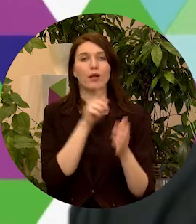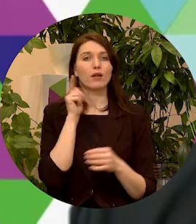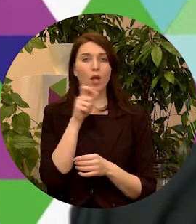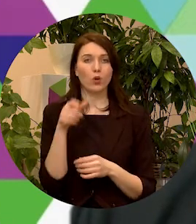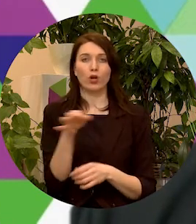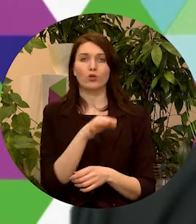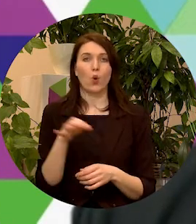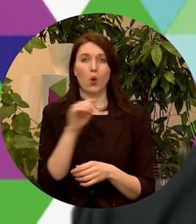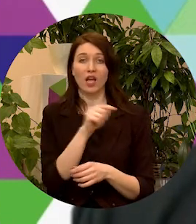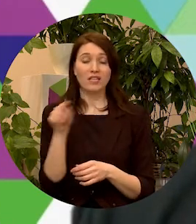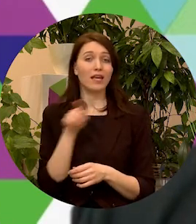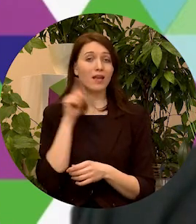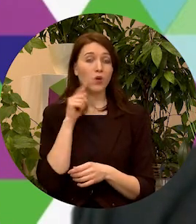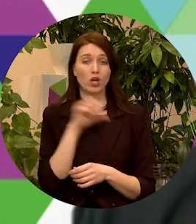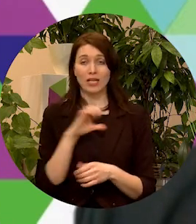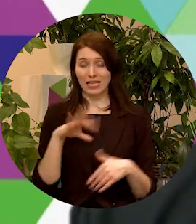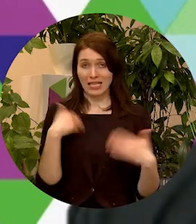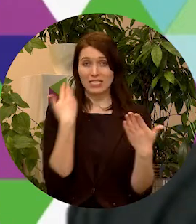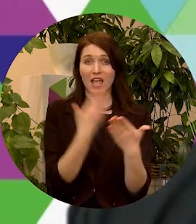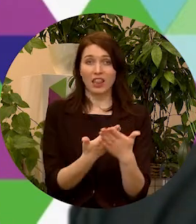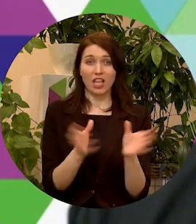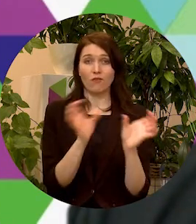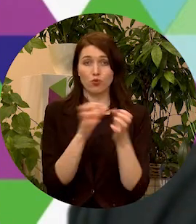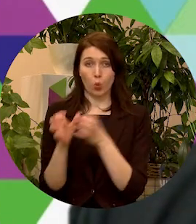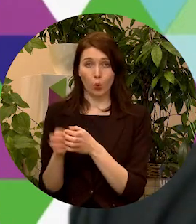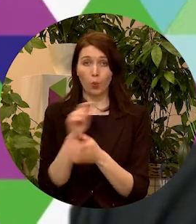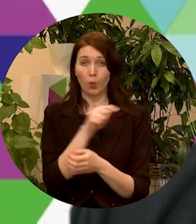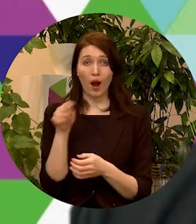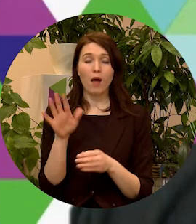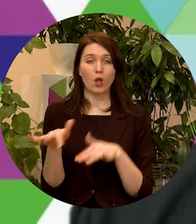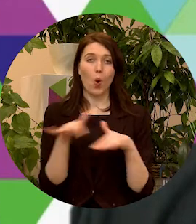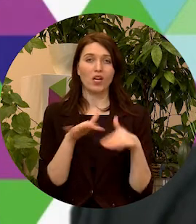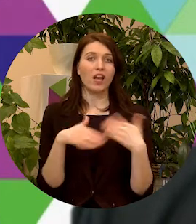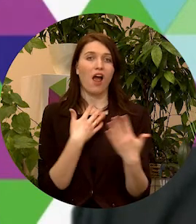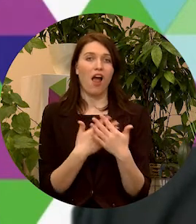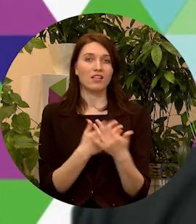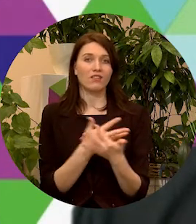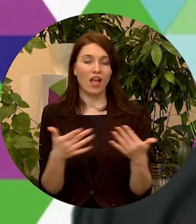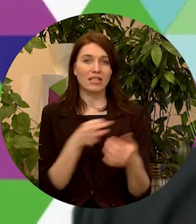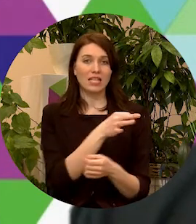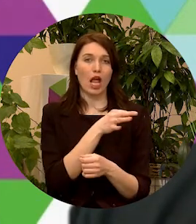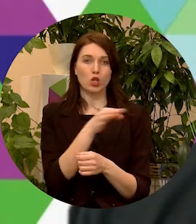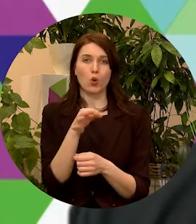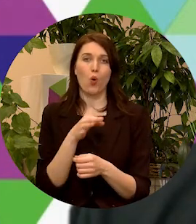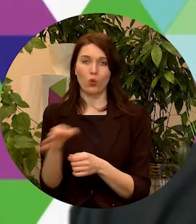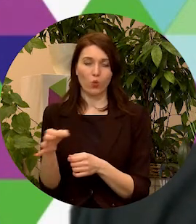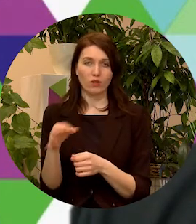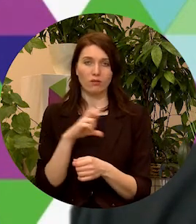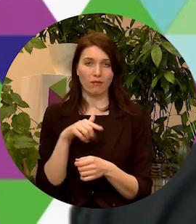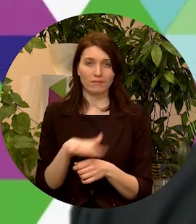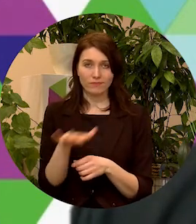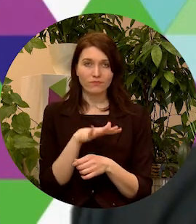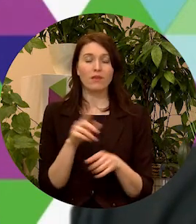organizācijām, jauniešu iniciatīvu grupām, lai organizētu aktivitātes reģionos. Un